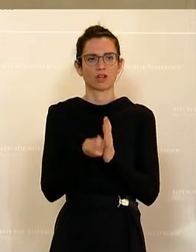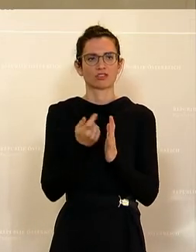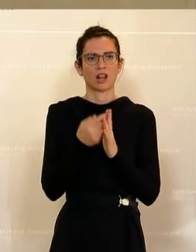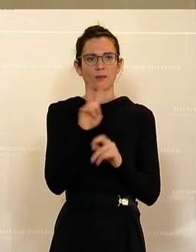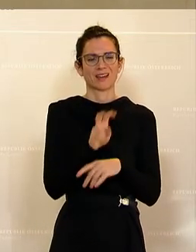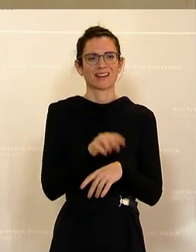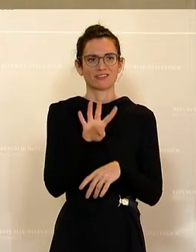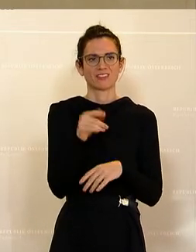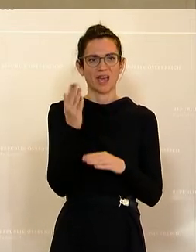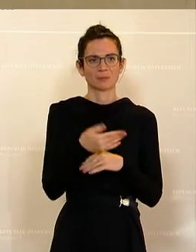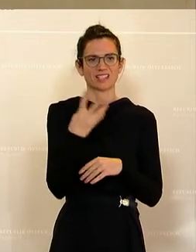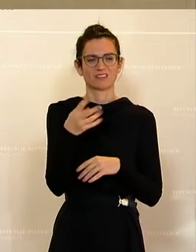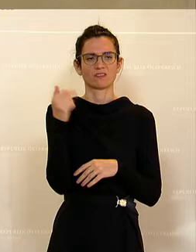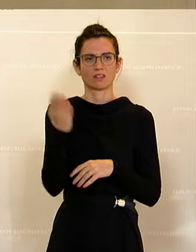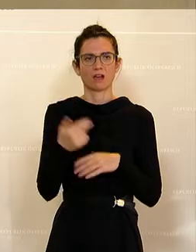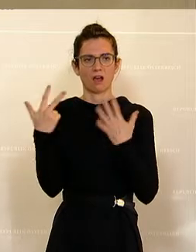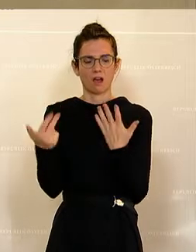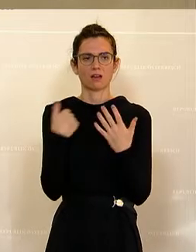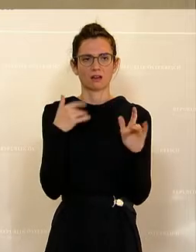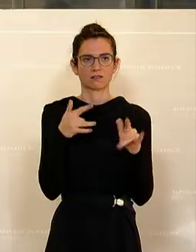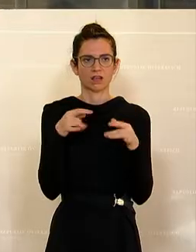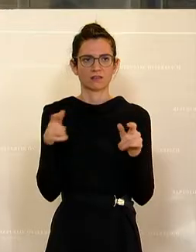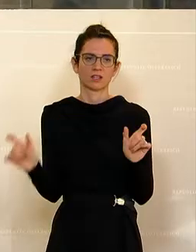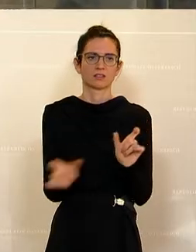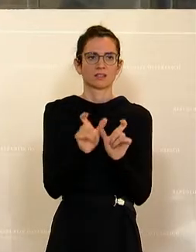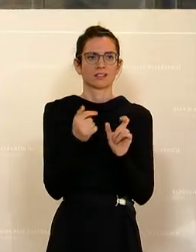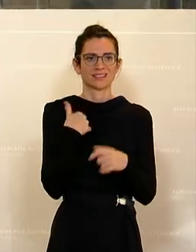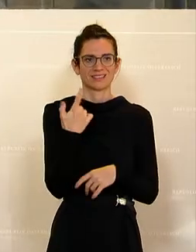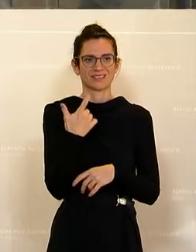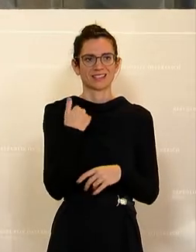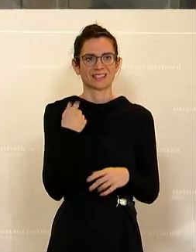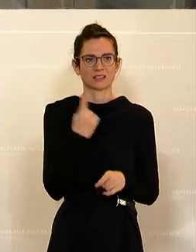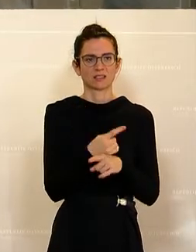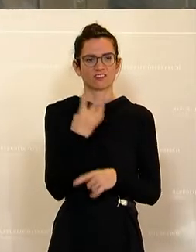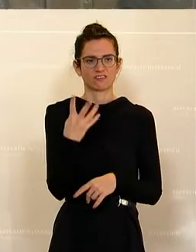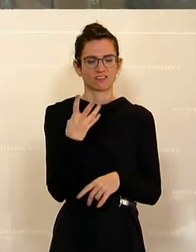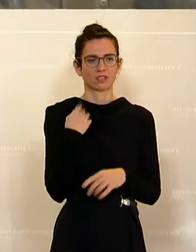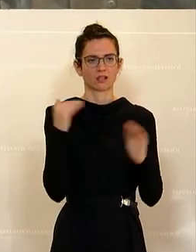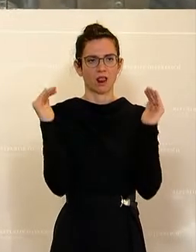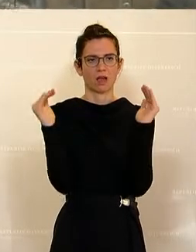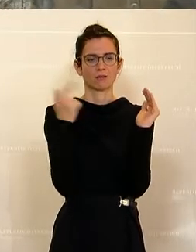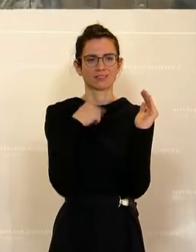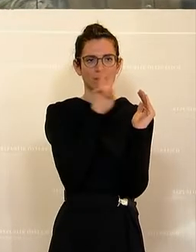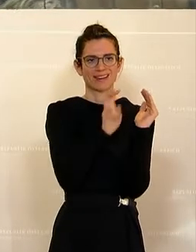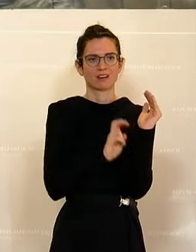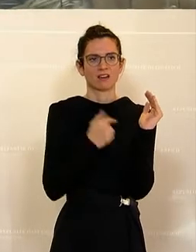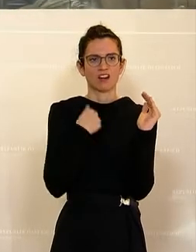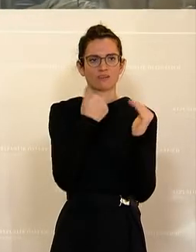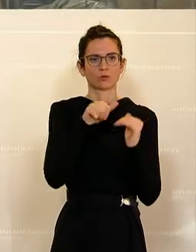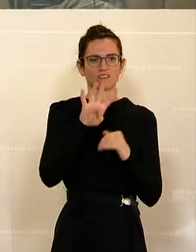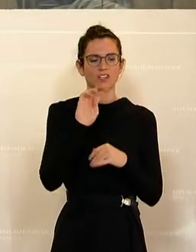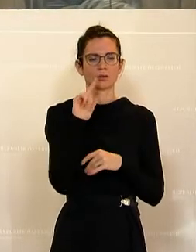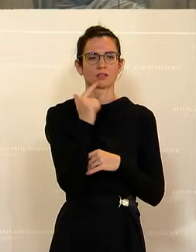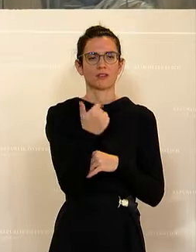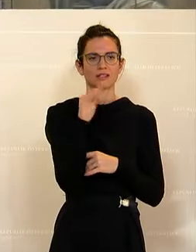4 Absatz 4 Ziffer 8 eingefügt. Zweitens, Ziffer 4, § 124b